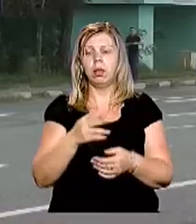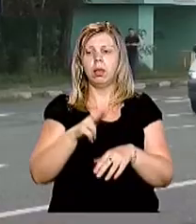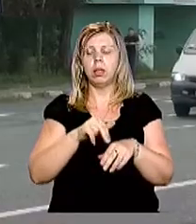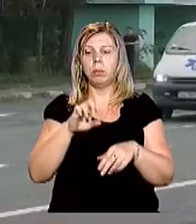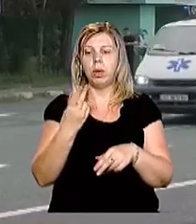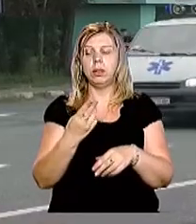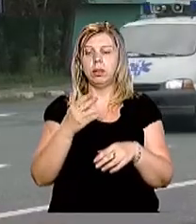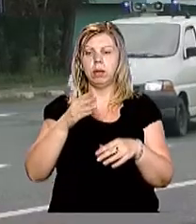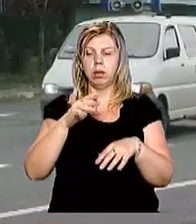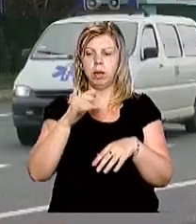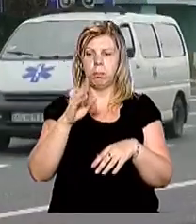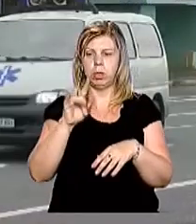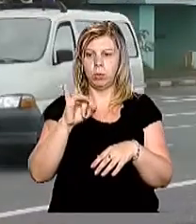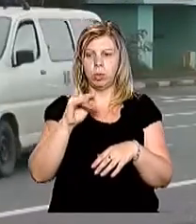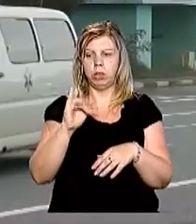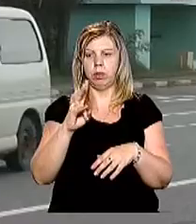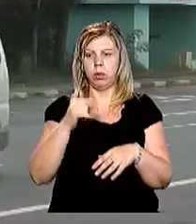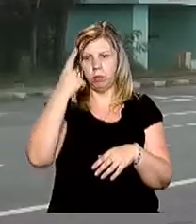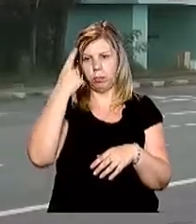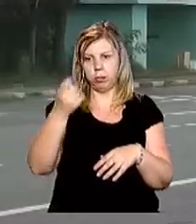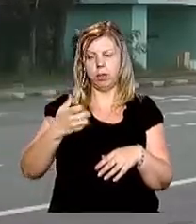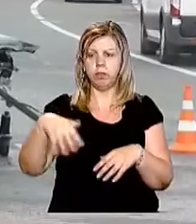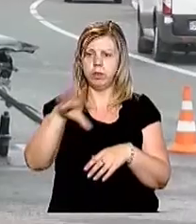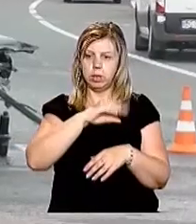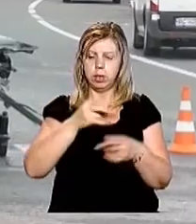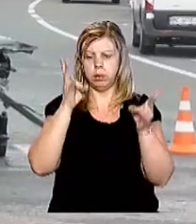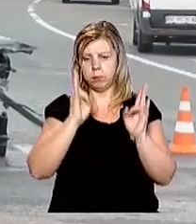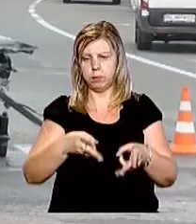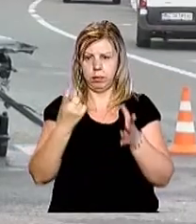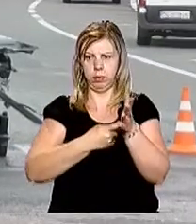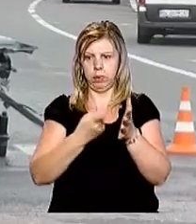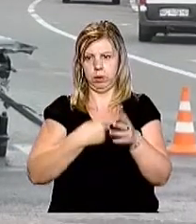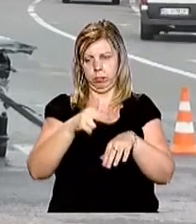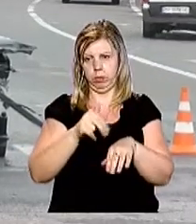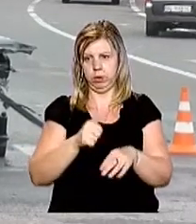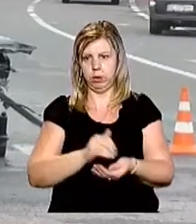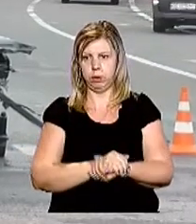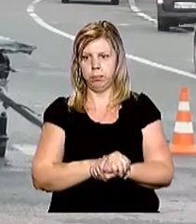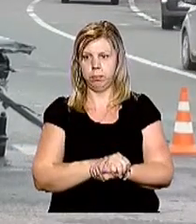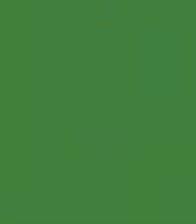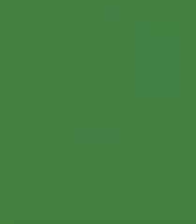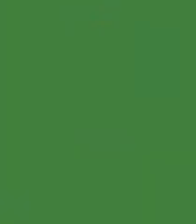Нацполіції Закарпаття Інеса Манзулич-Іванова повідомила, всі обставини ДТП засовуватимуть правоохоронці.